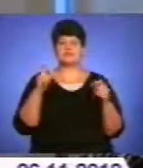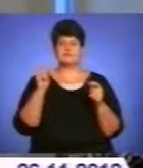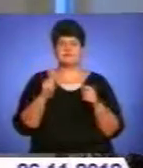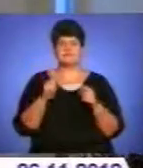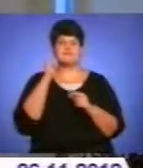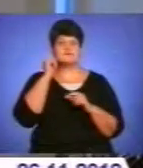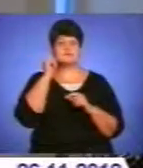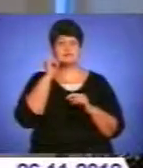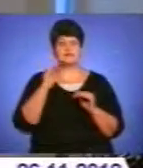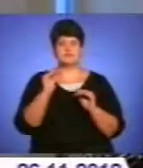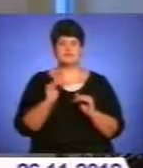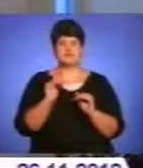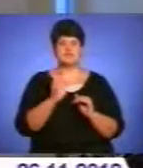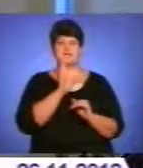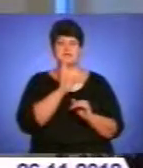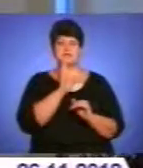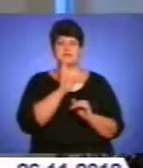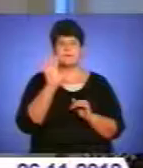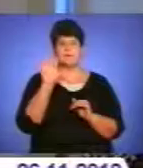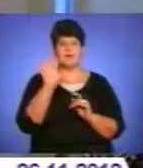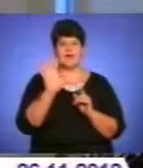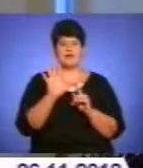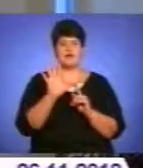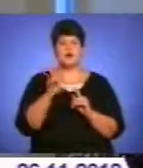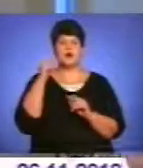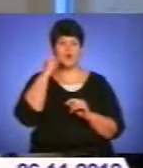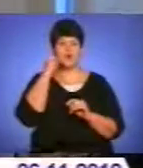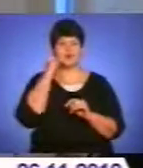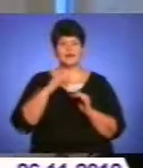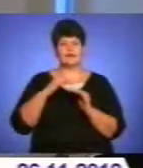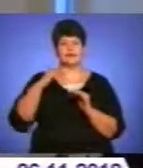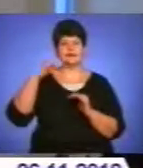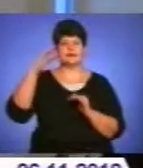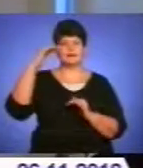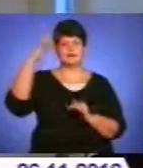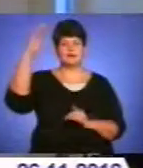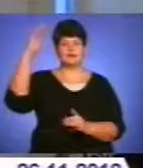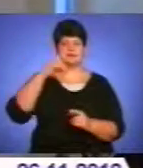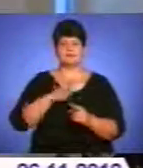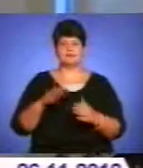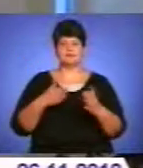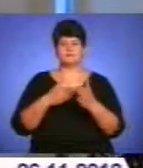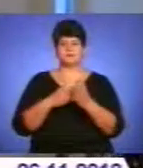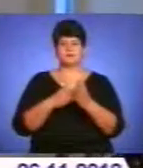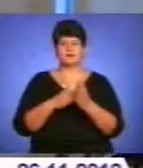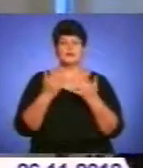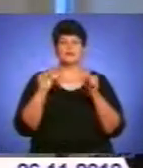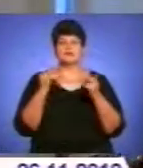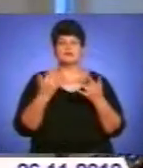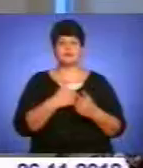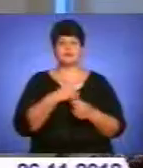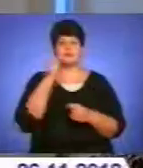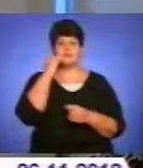найменші, наші дівчинці 5 ручків, і вік далі, далі, далі не обмежений. Скільки хто бажає, тут і